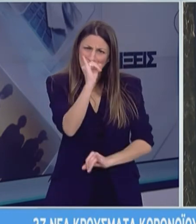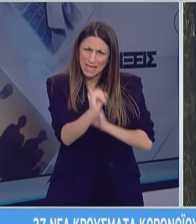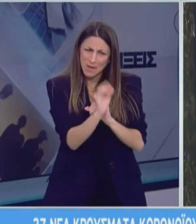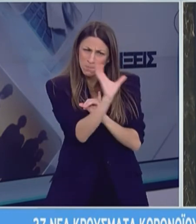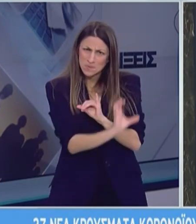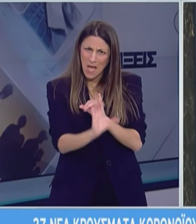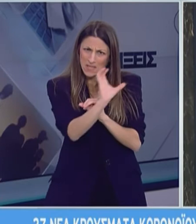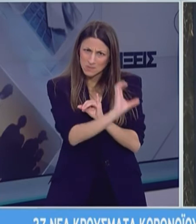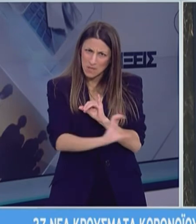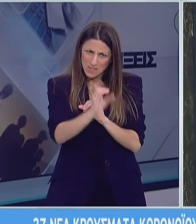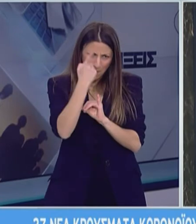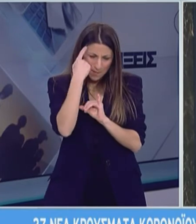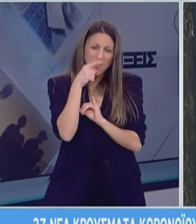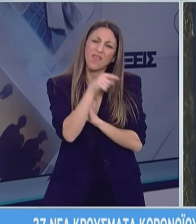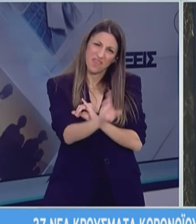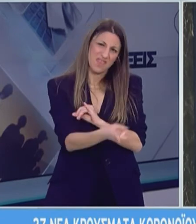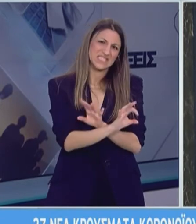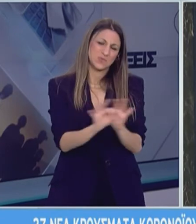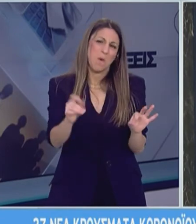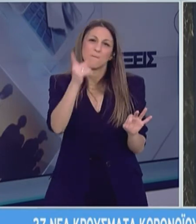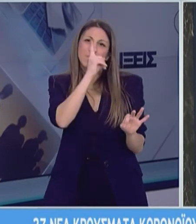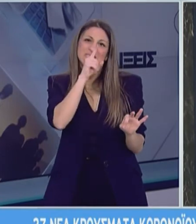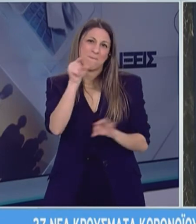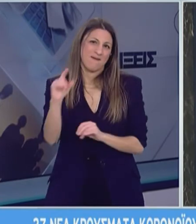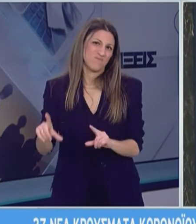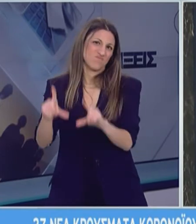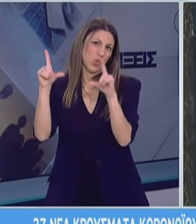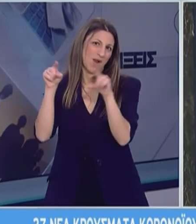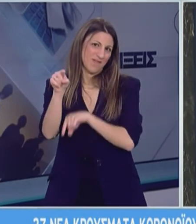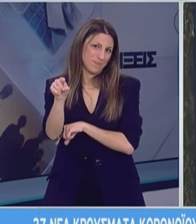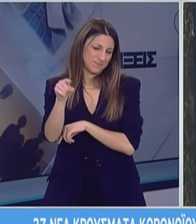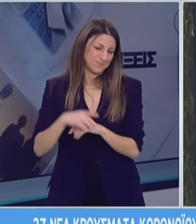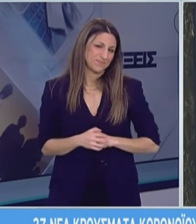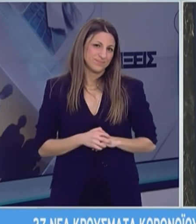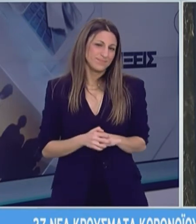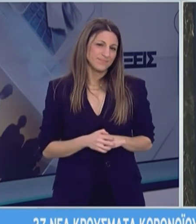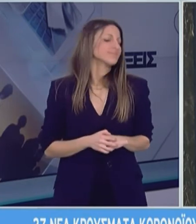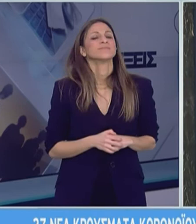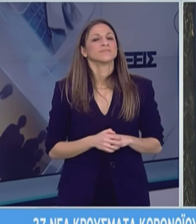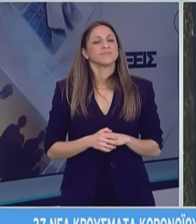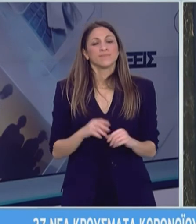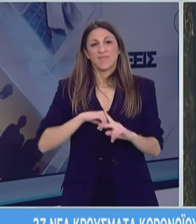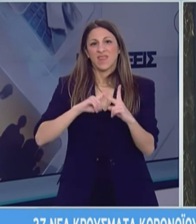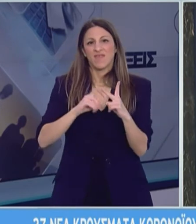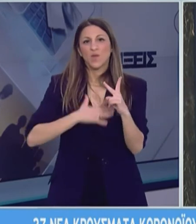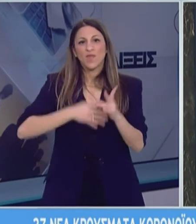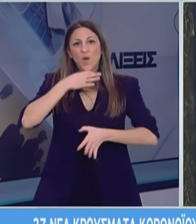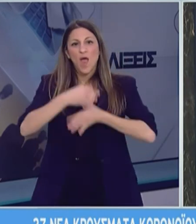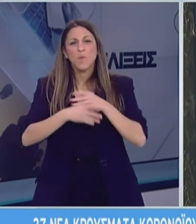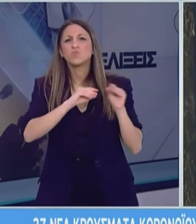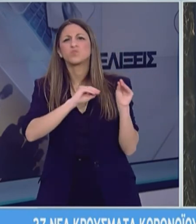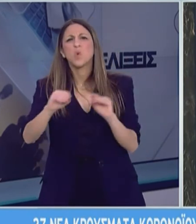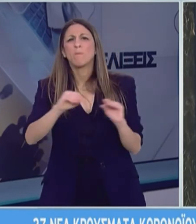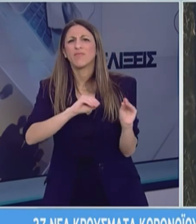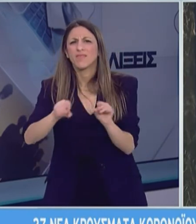νομίζω ότι θα λύσει τις απορίες όλων. Θα ήθελα να πω επίσης για τις προμήθειες τις